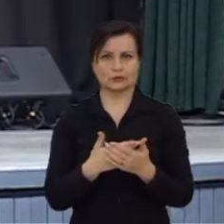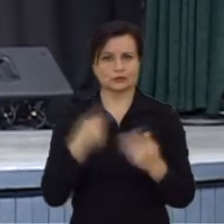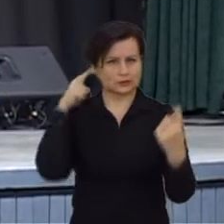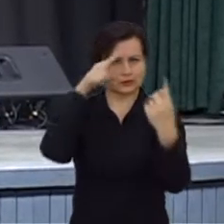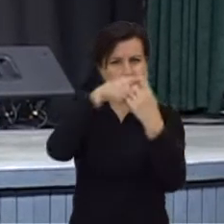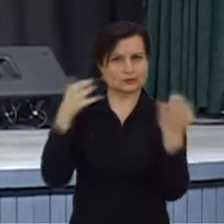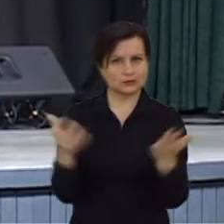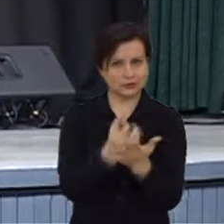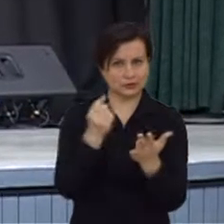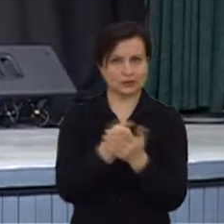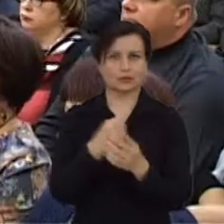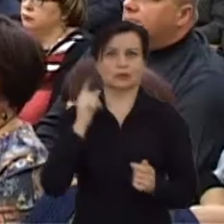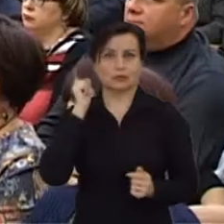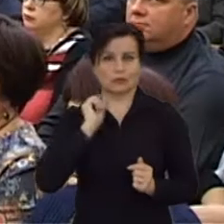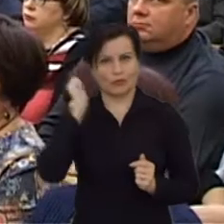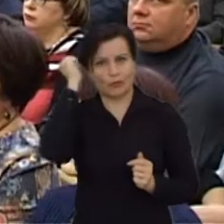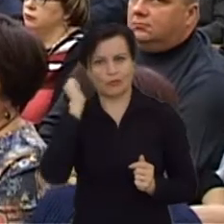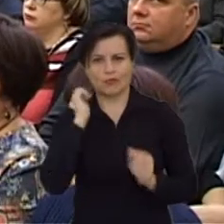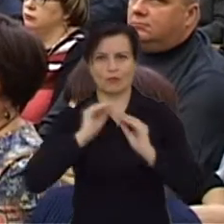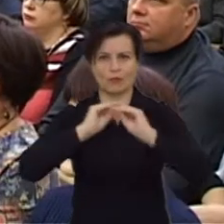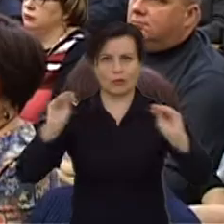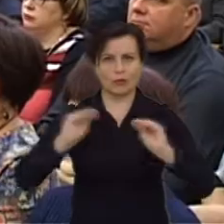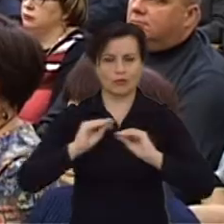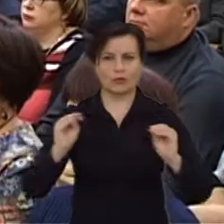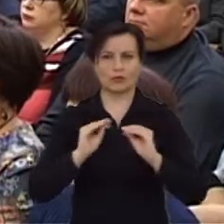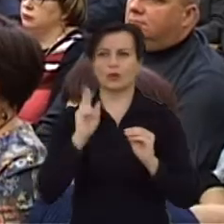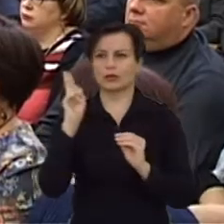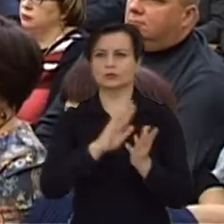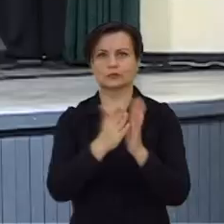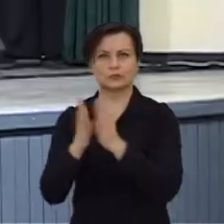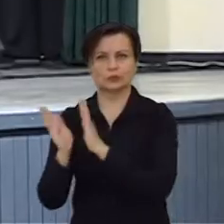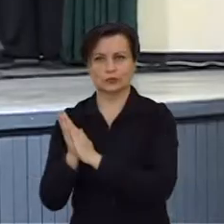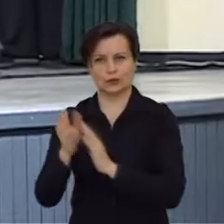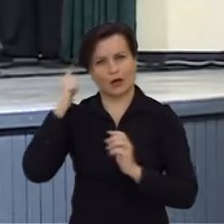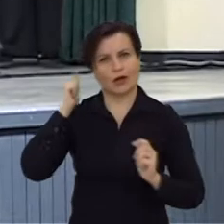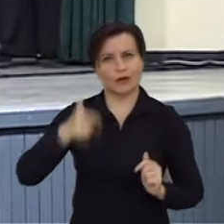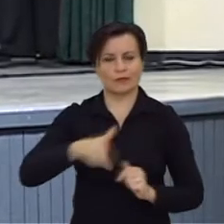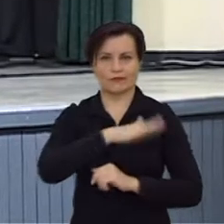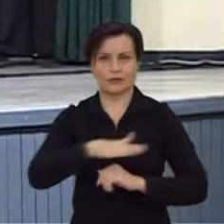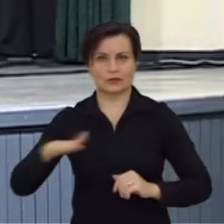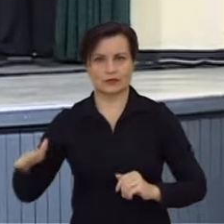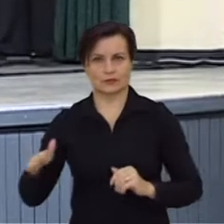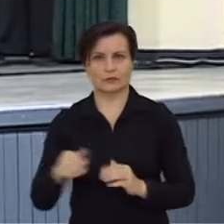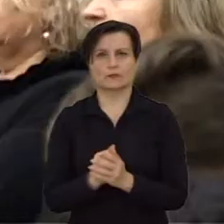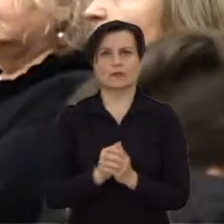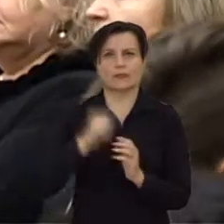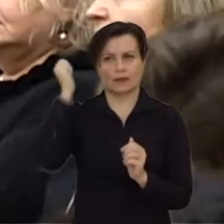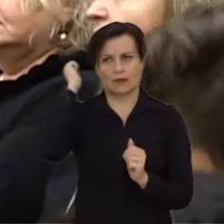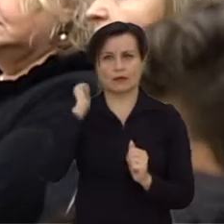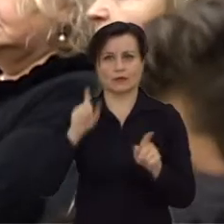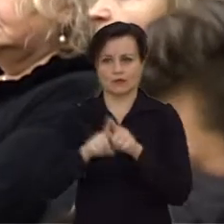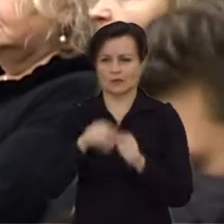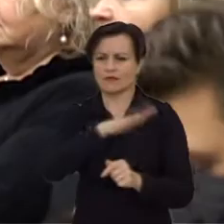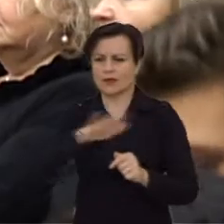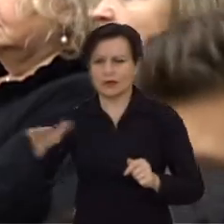užsibrieštų aukštumų. Labai noriu, aišku, padėkoti ir mokytojom, kurie ruošia šios mūsų gabius vaikus. Aišku, pasakyti didelis